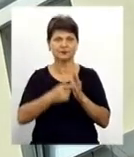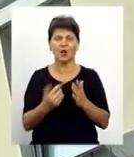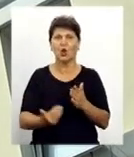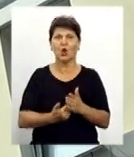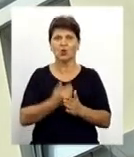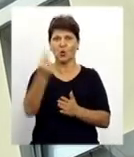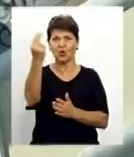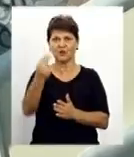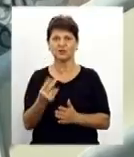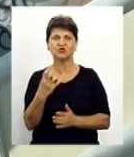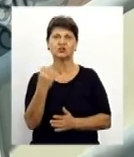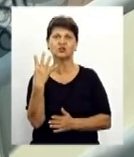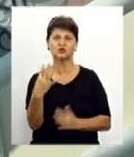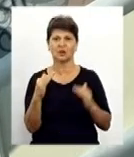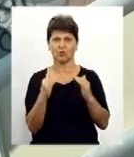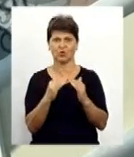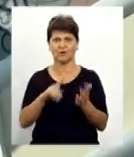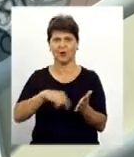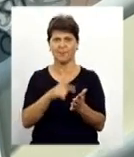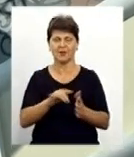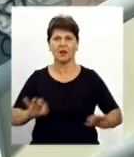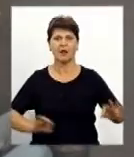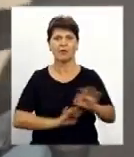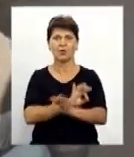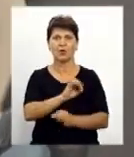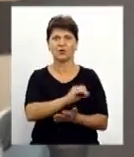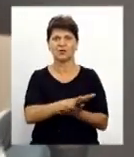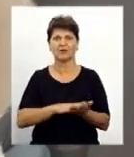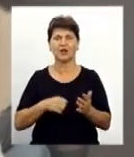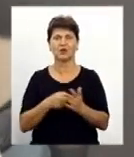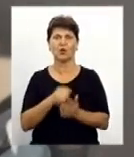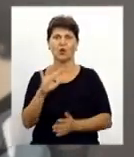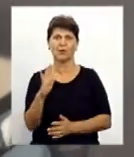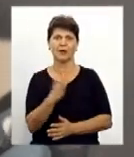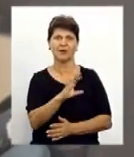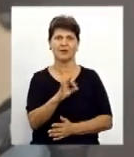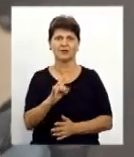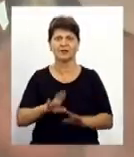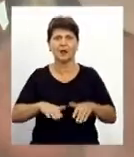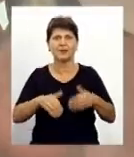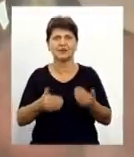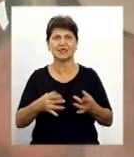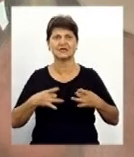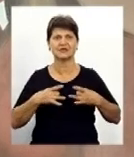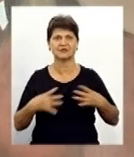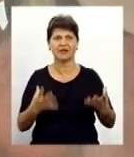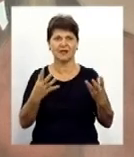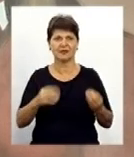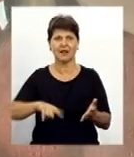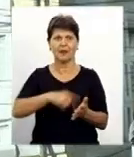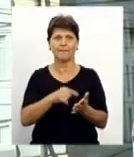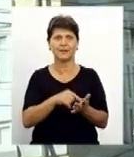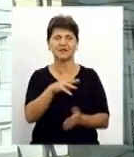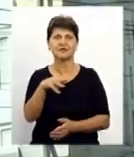'являться ще на чотирьох будівлях міста. Проект триватиме до 5 вересня. Його презентують під час святкування Дня міста.